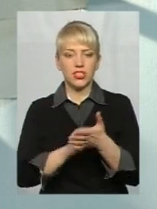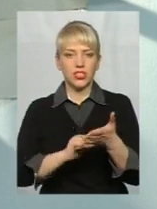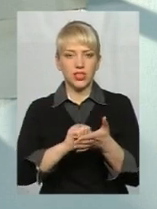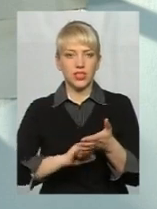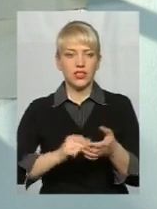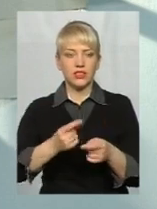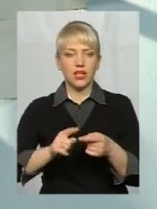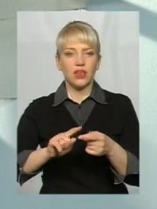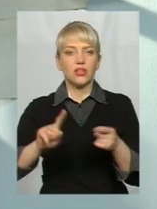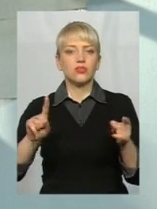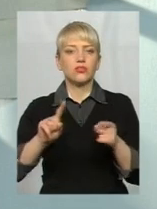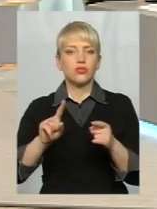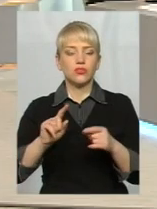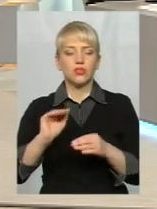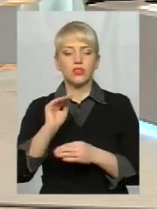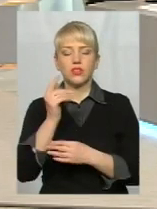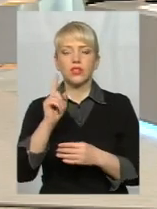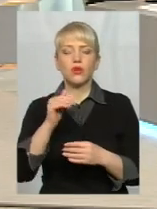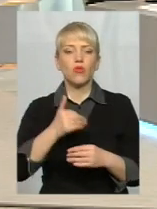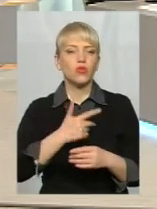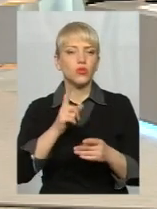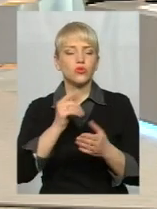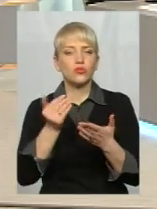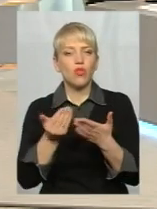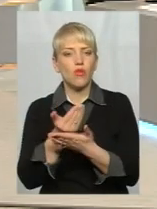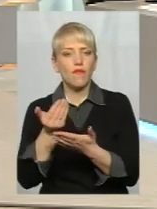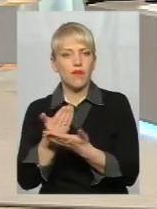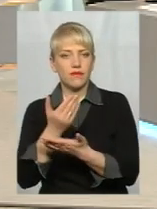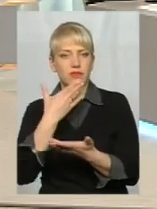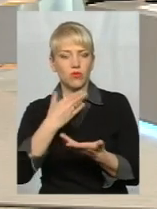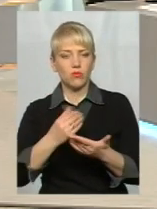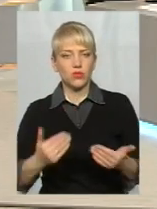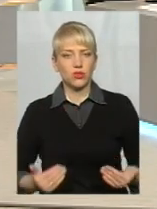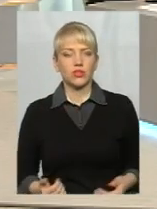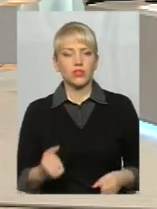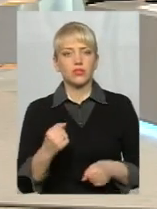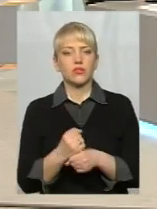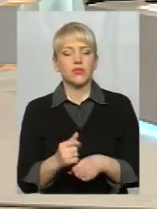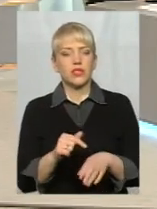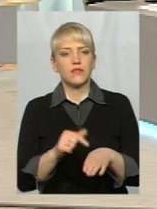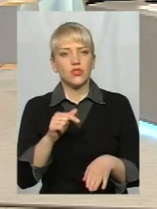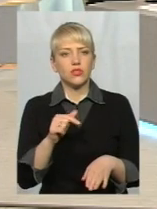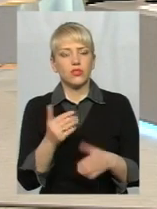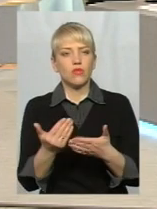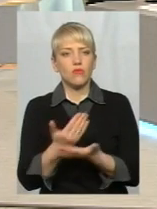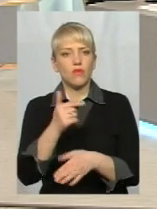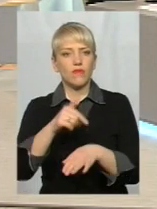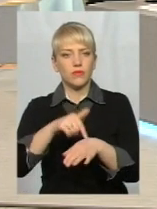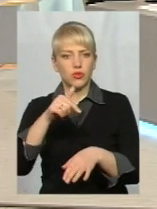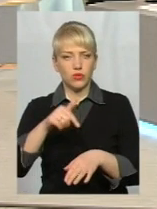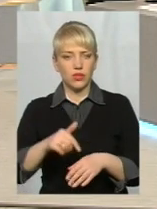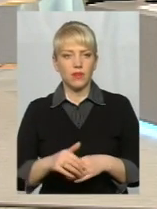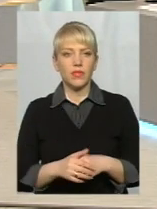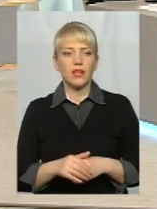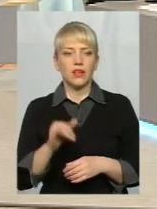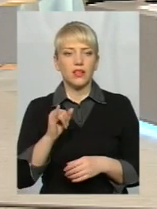хочеться щось нове в своєму житті зробити і відчути оті відчуття, тому що хтось описує. І